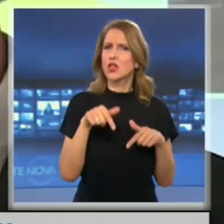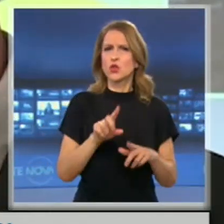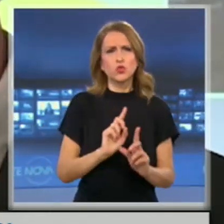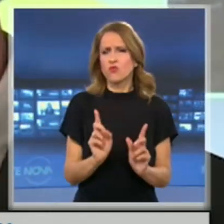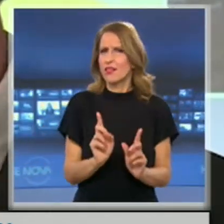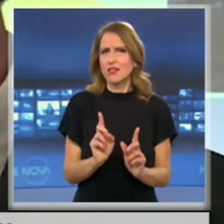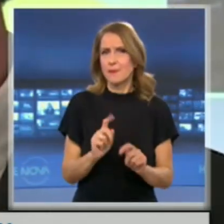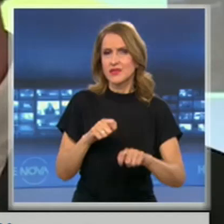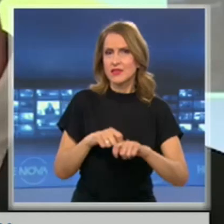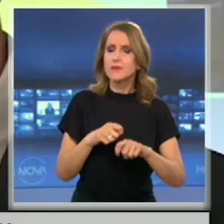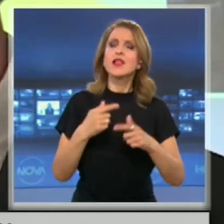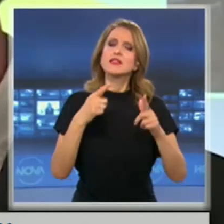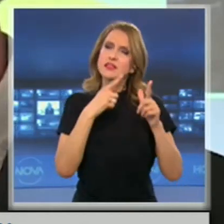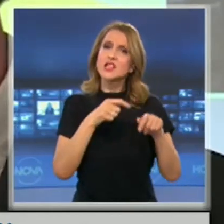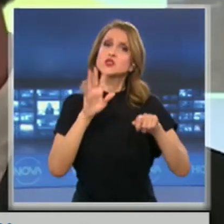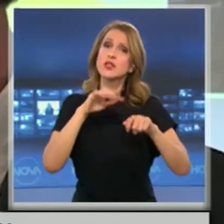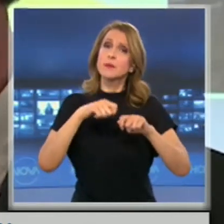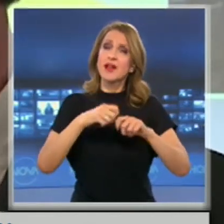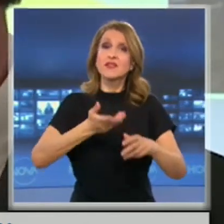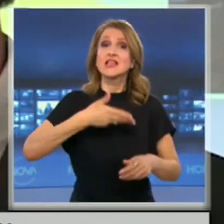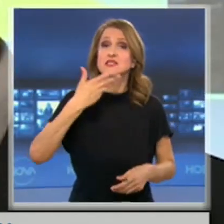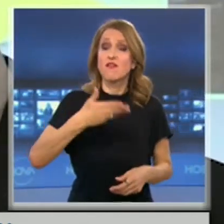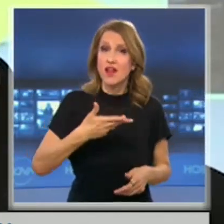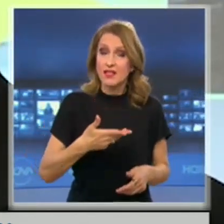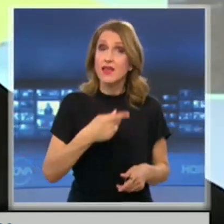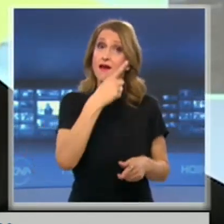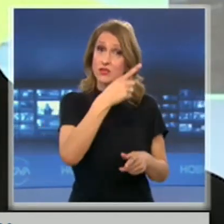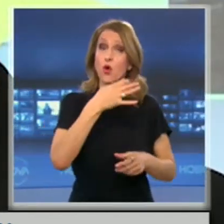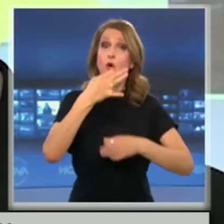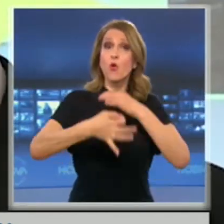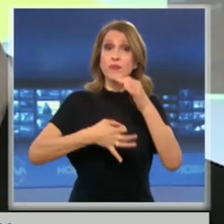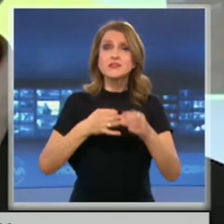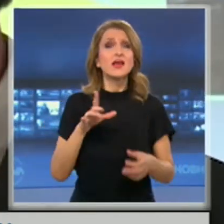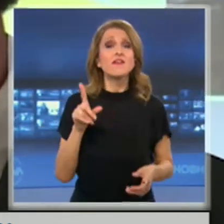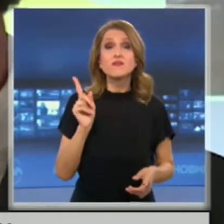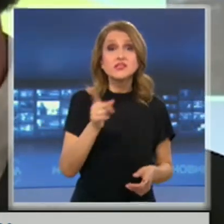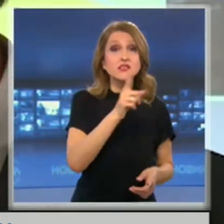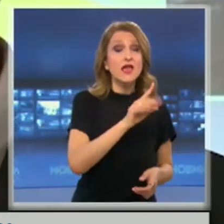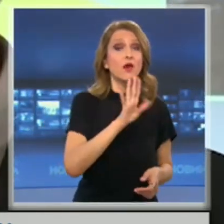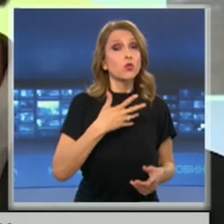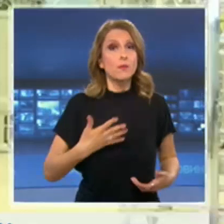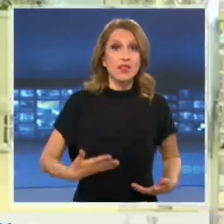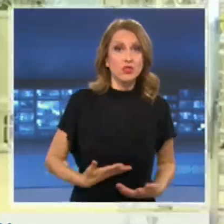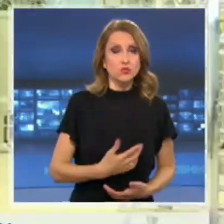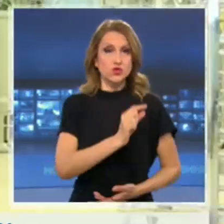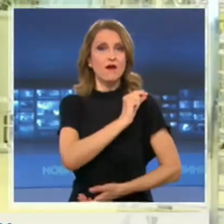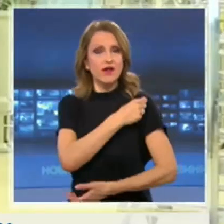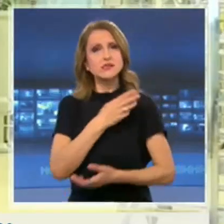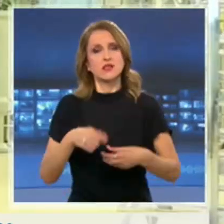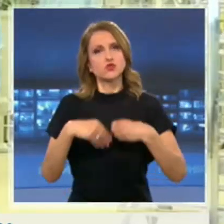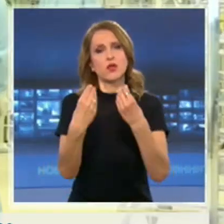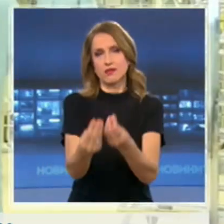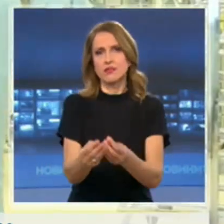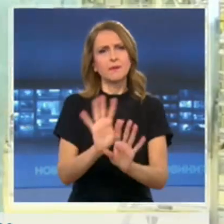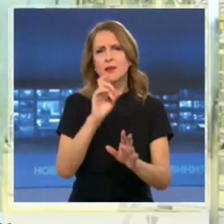компанията и че ще направи изявление, както и стана. Той обясни, че всеки, който има нужда от вакцина, ще я получи. Според френския